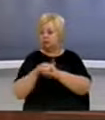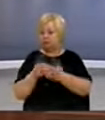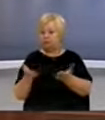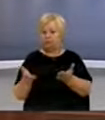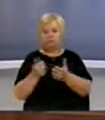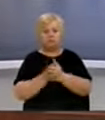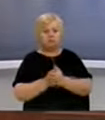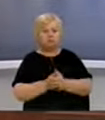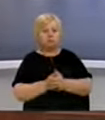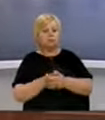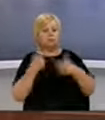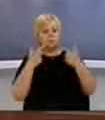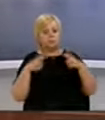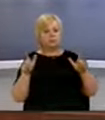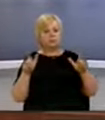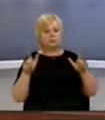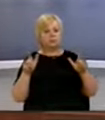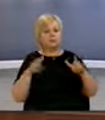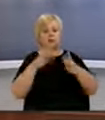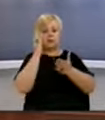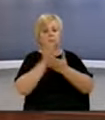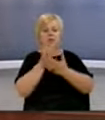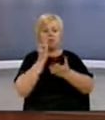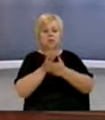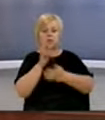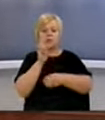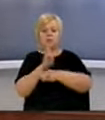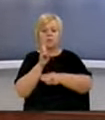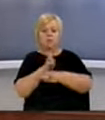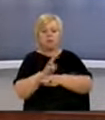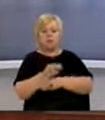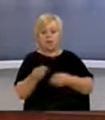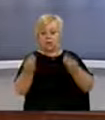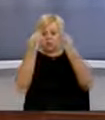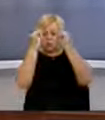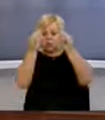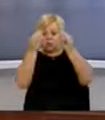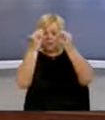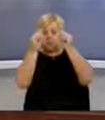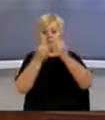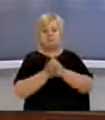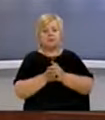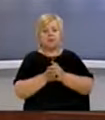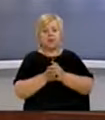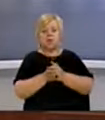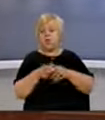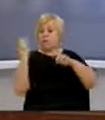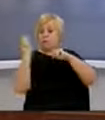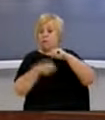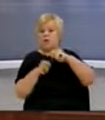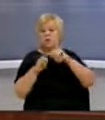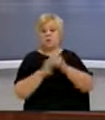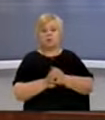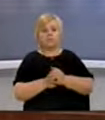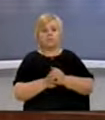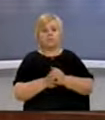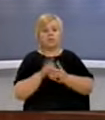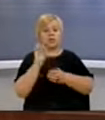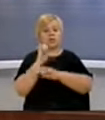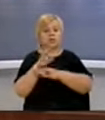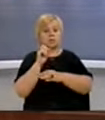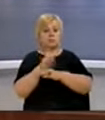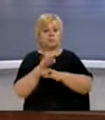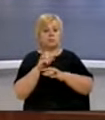Më janë e të themë që gjithmonë kemi qëndë kujdeshëm që avansimi në kuadrët e sistem prokuratë të Kosovës për antarët e kshilët të jeti